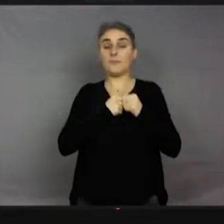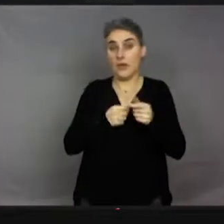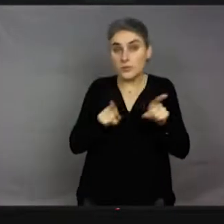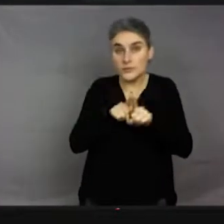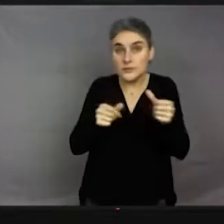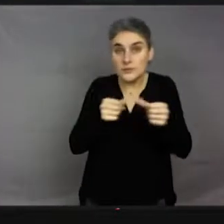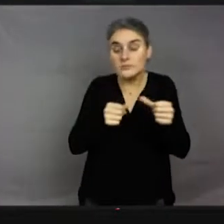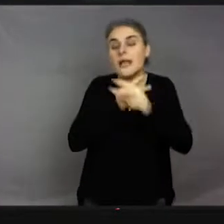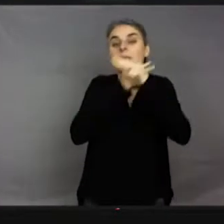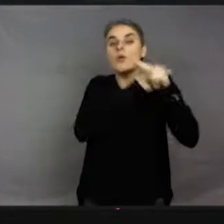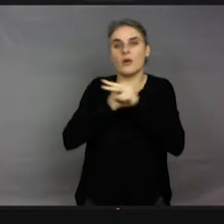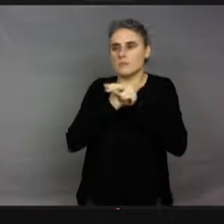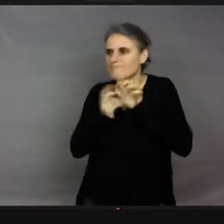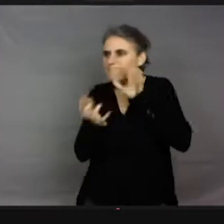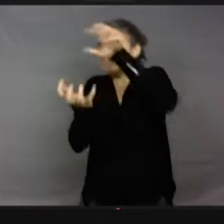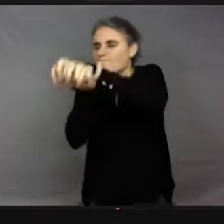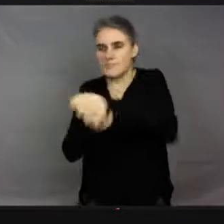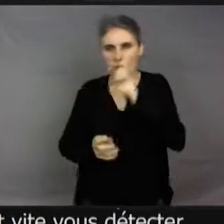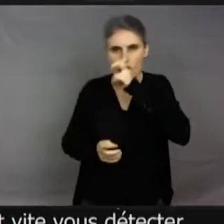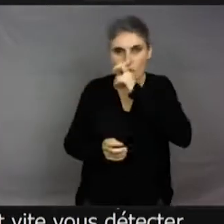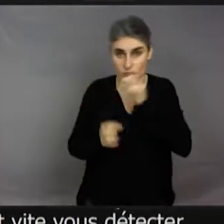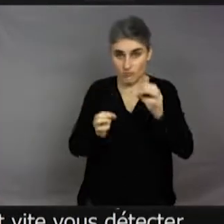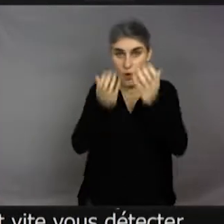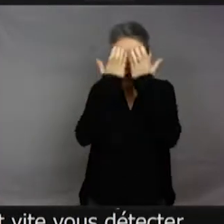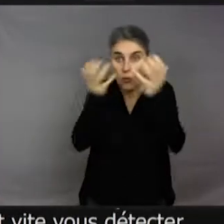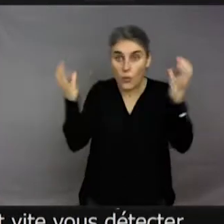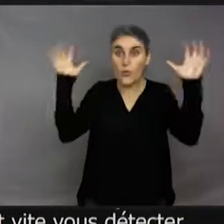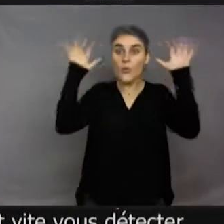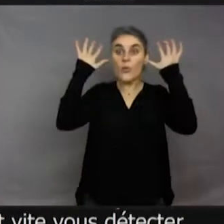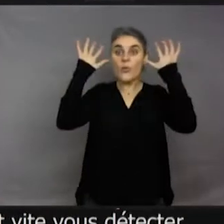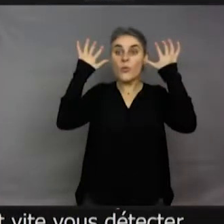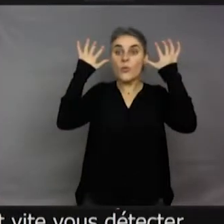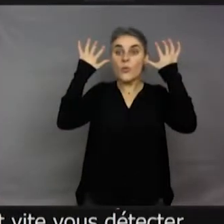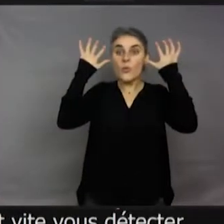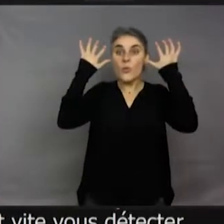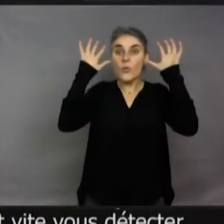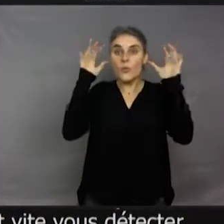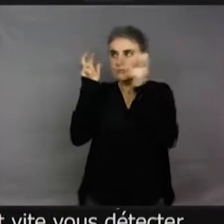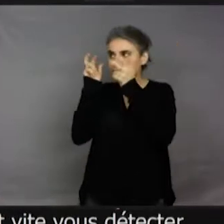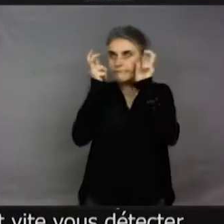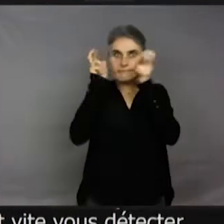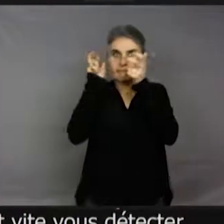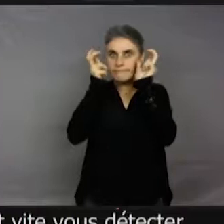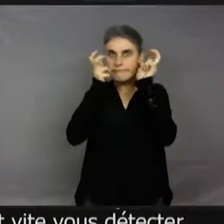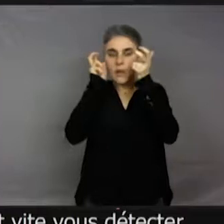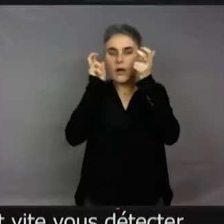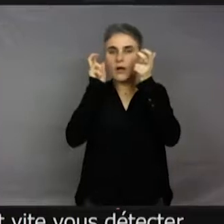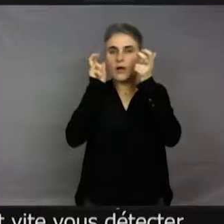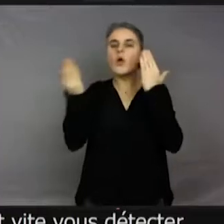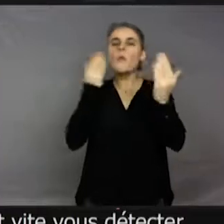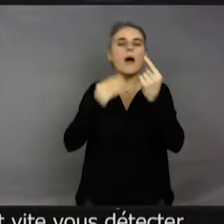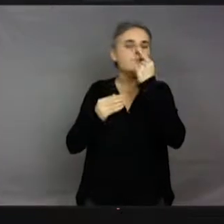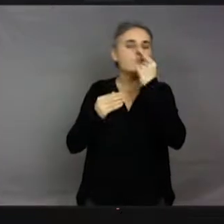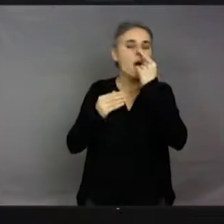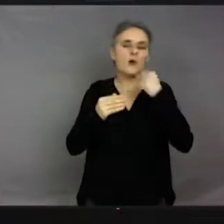prédatrices. Et grâce à ces yeux, donc c'est particulièrement le sens de la vue qu'elles ont développé, moins l'odorat. Les antennes sont toutes petites, parce qu'on le